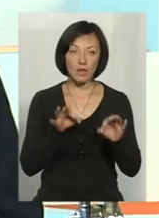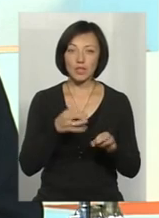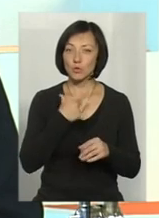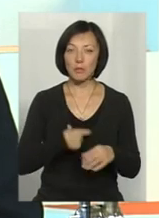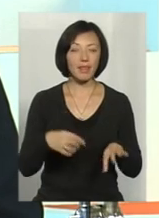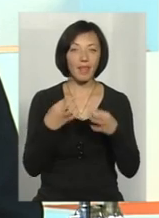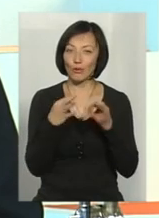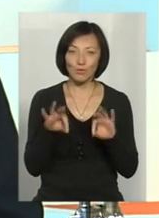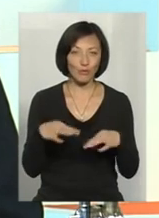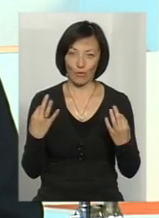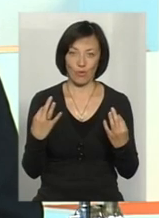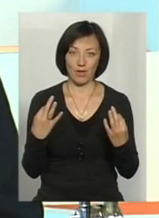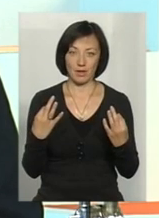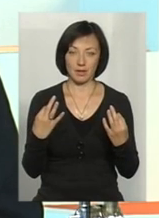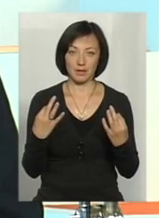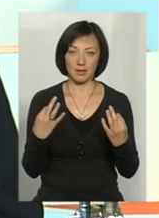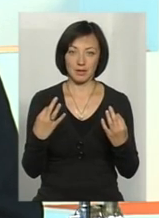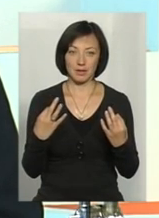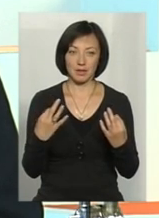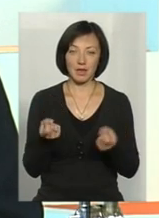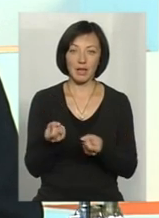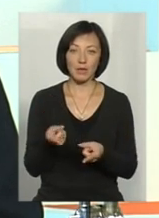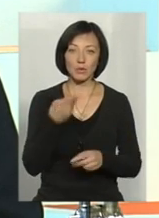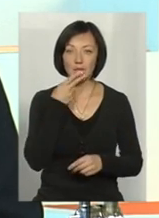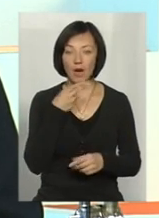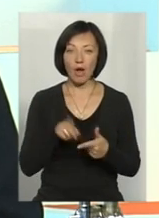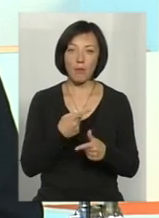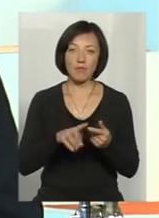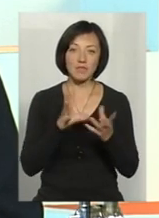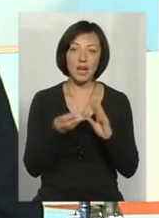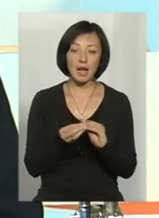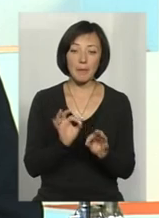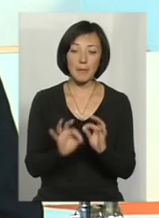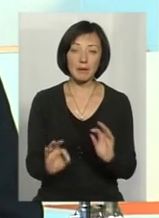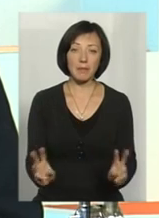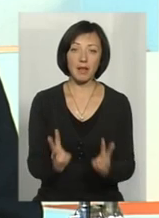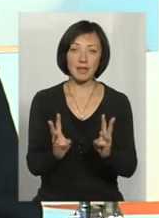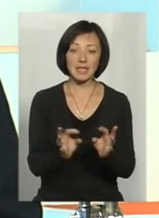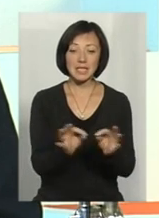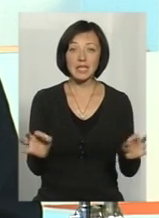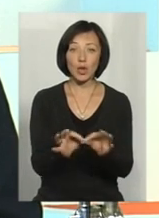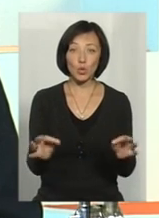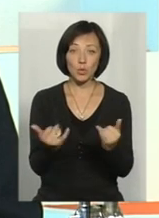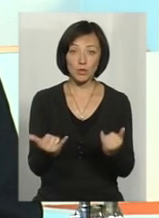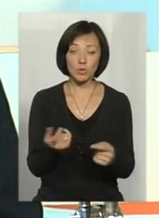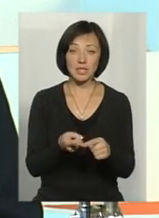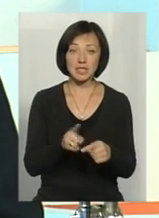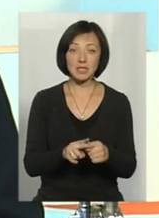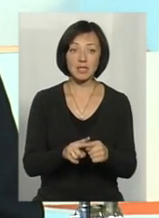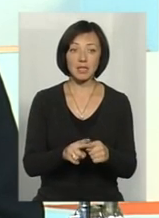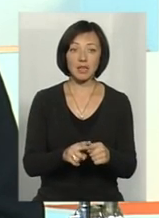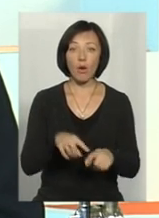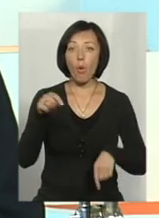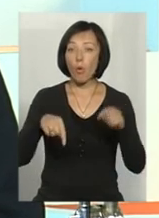дозволить, скажімо так, кинути цігарку, або взагалі підпалити стерню, на сьогодні це надзвичайно,